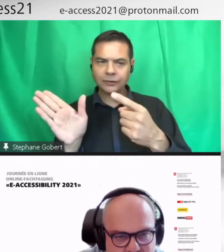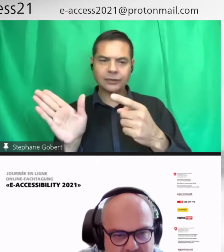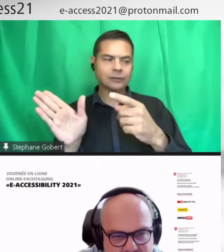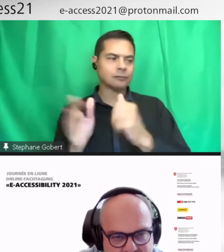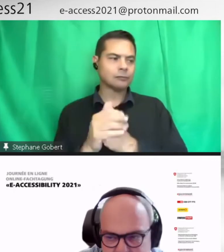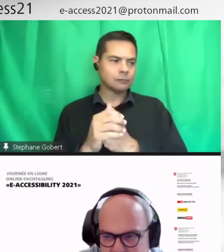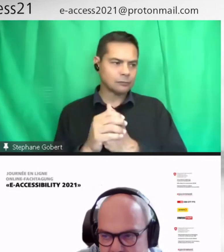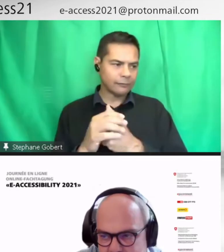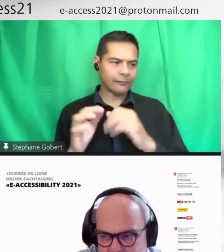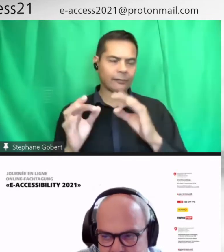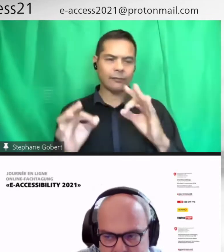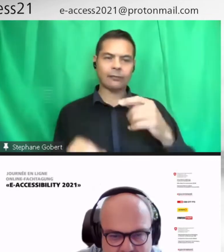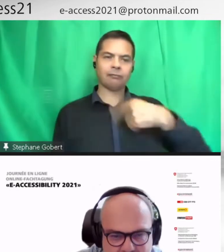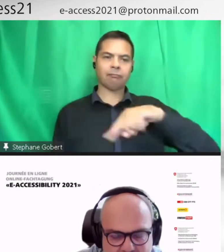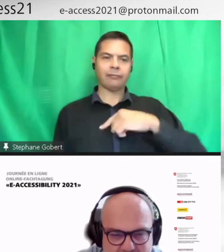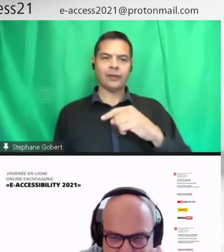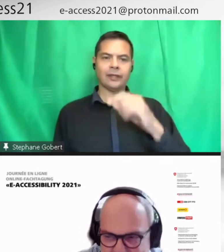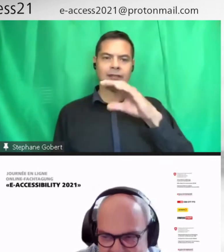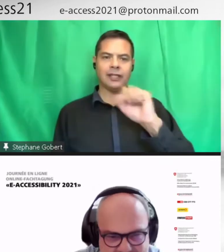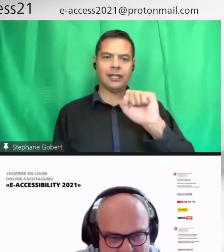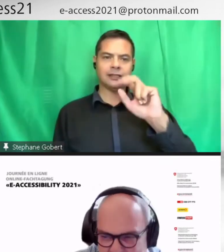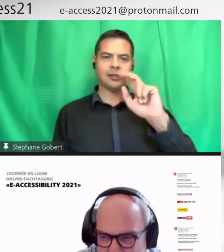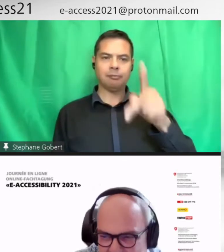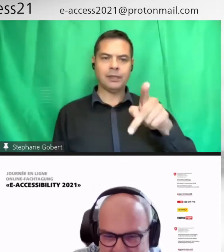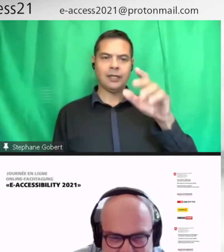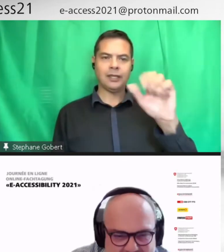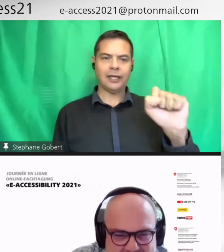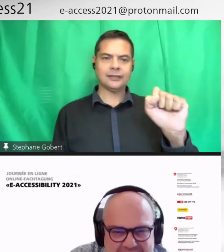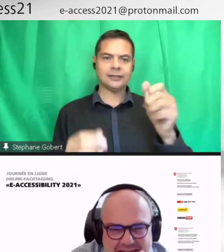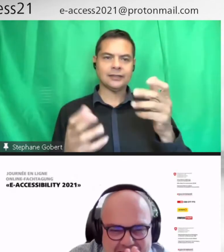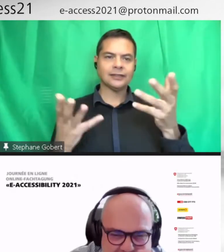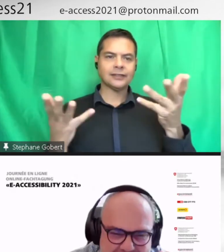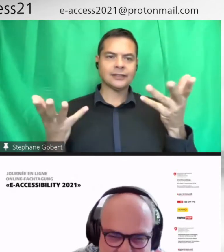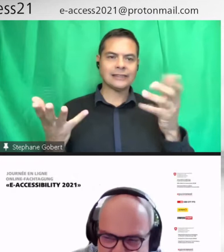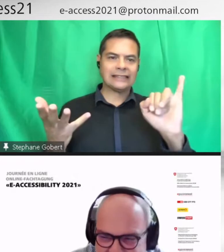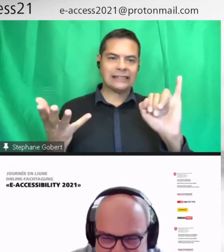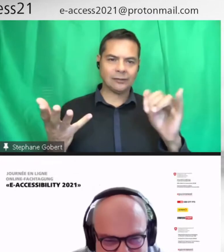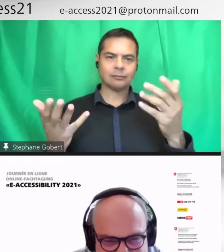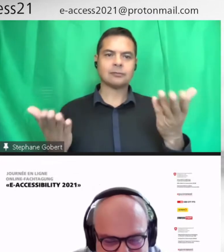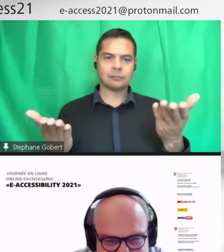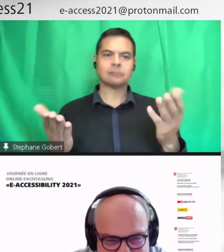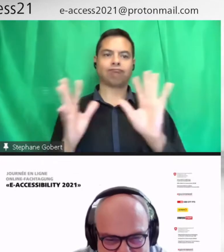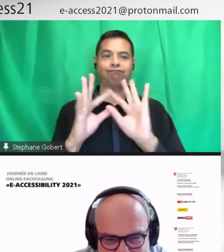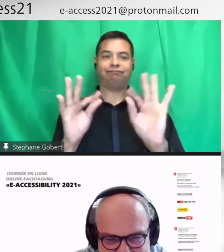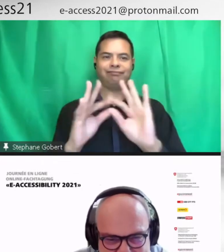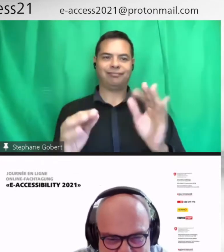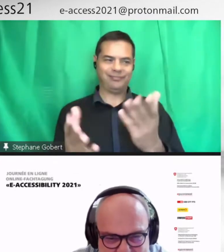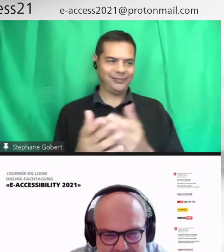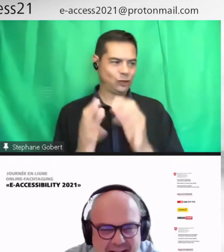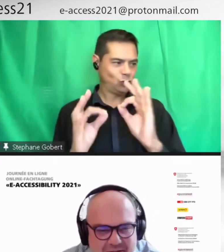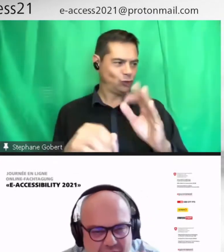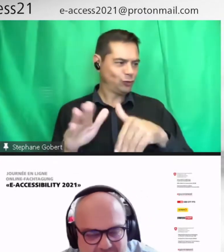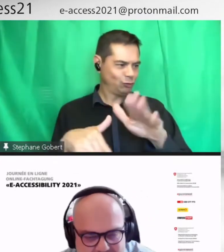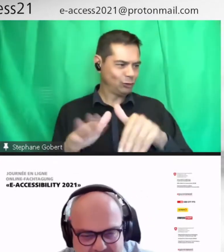-ce qu'on est? Oui, maintenant, ça marche. C'est bon. Maintenant, ça marche dans tous les sens. C'est bon, j'ai le